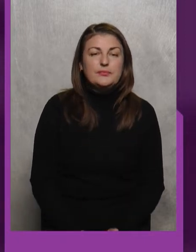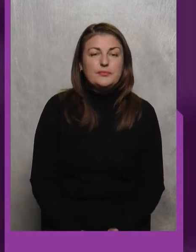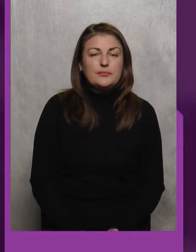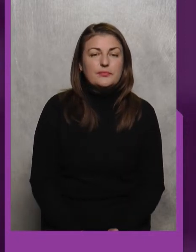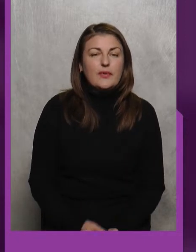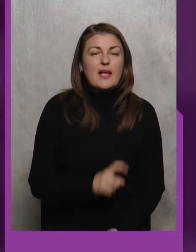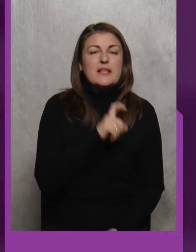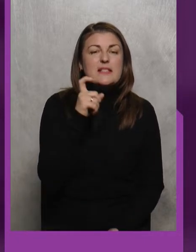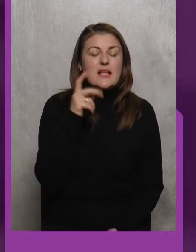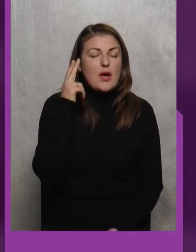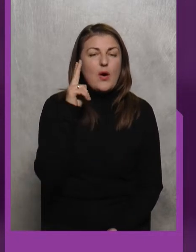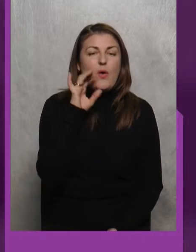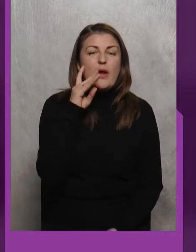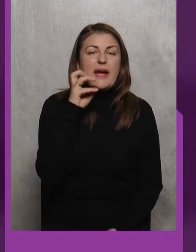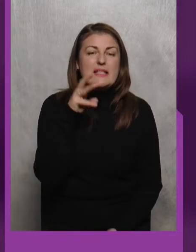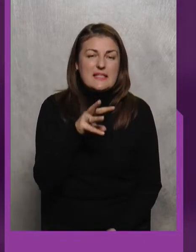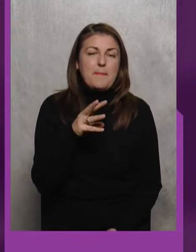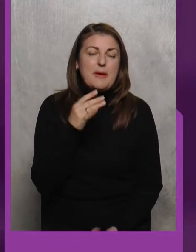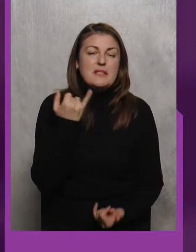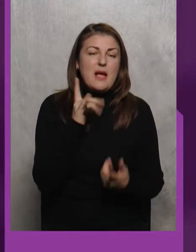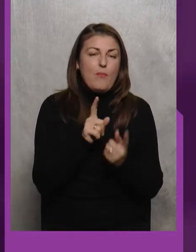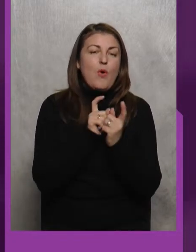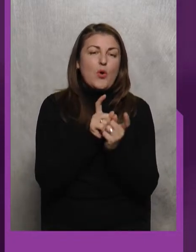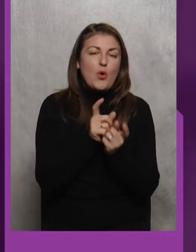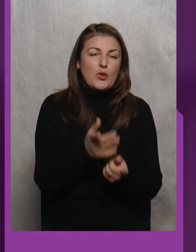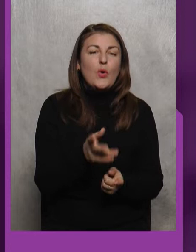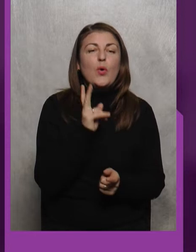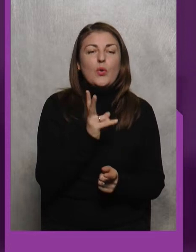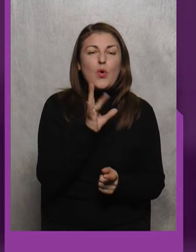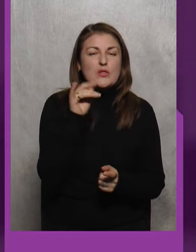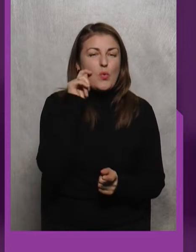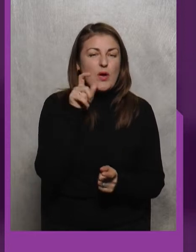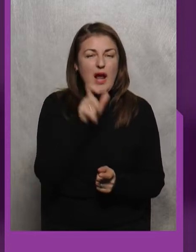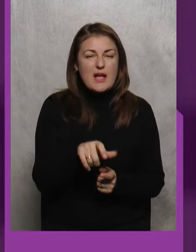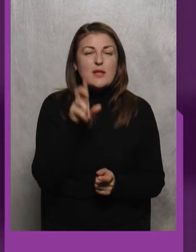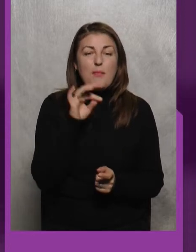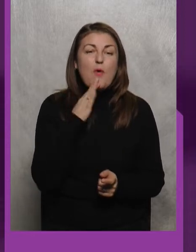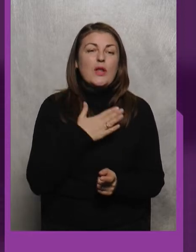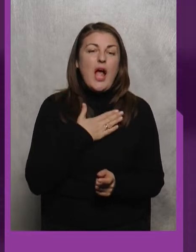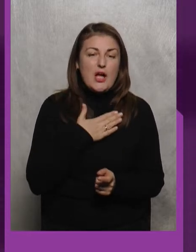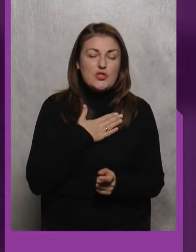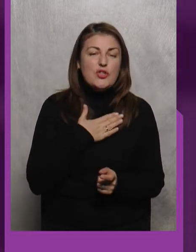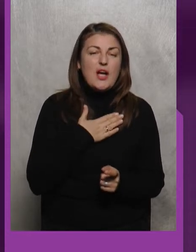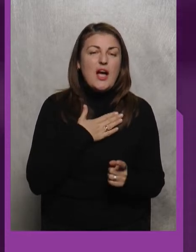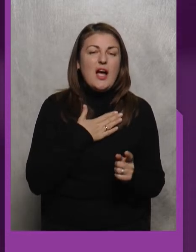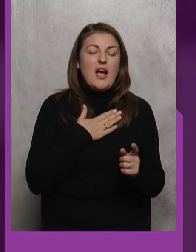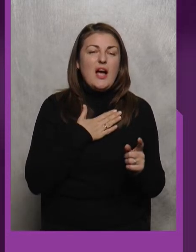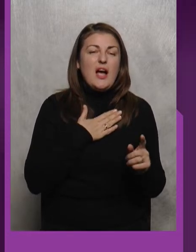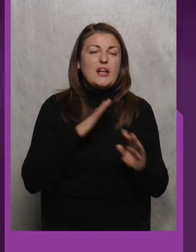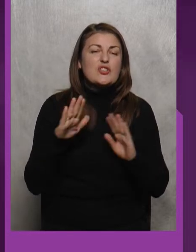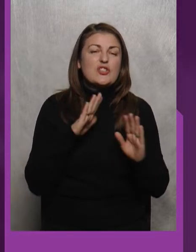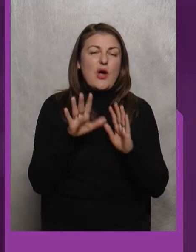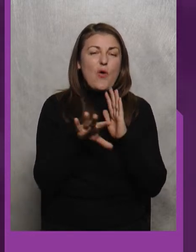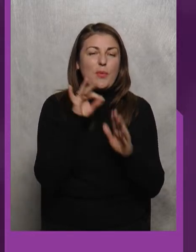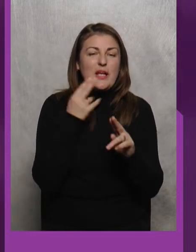корейцем Зараз боротиметься Хтось з українців Бо ж наші режисери Обрали